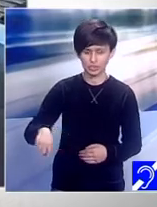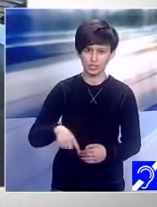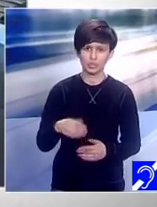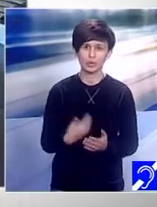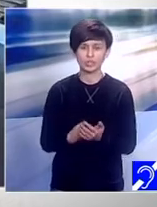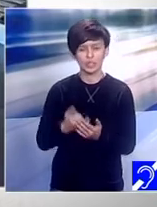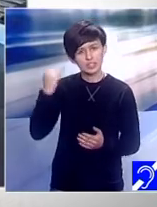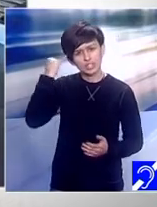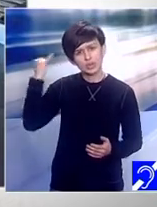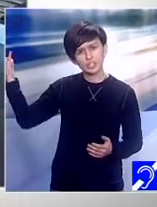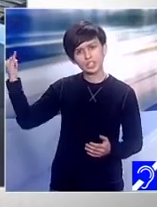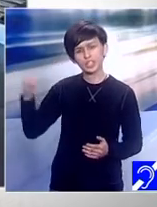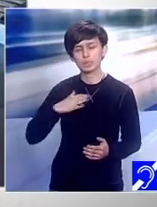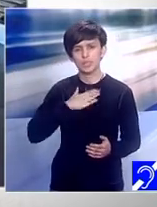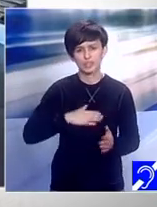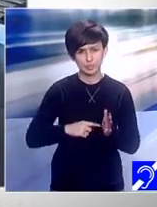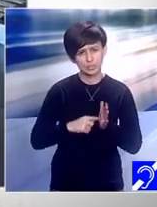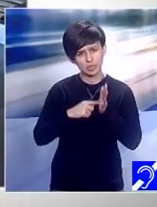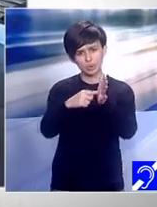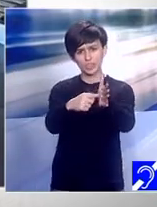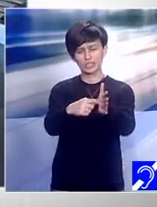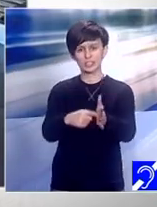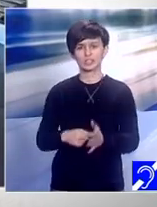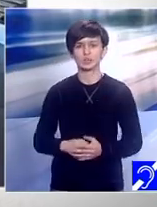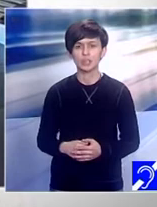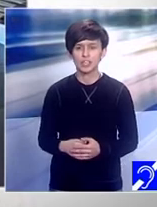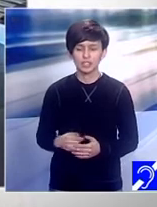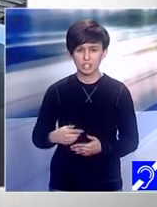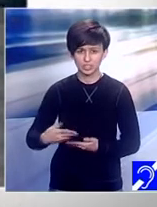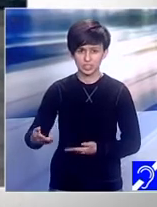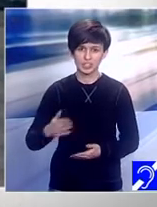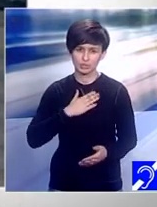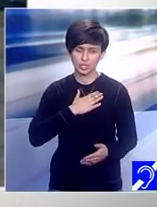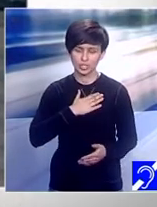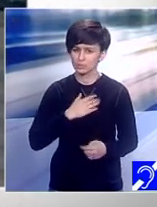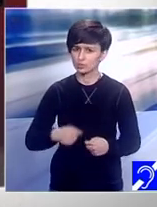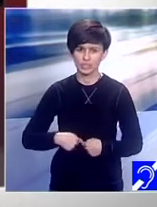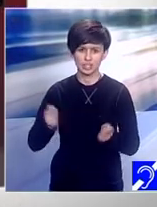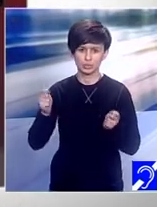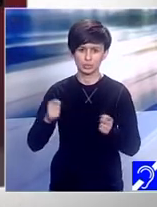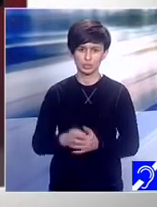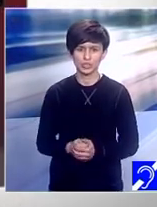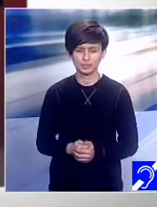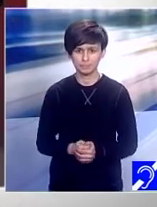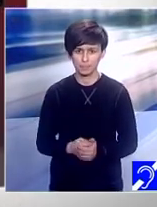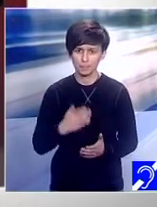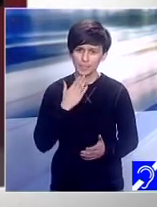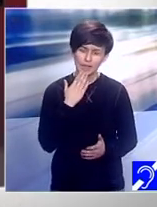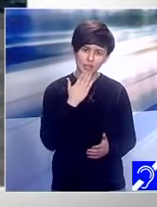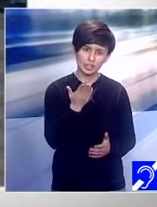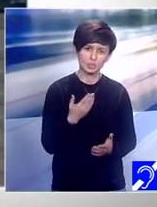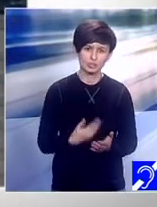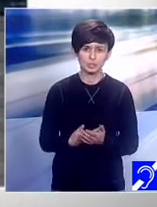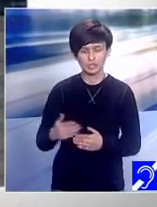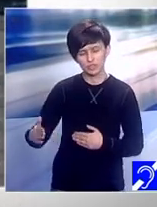idee care vrem să răzbată dincolo de ecrane și să ajungă în sufletele tuturor. Vă mulțumesc foarte, foarte mult pentru că ați fost alături de noi. Doamnelor,